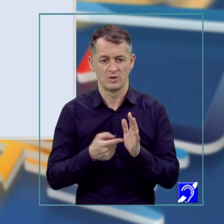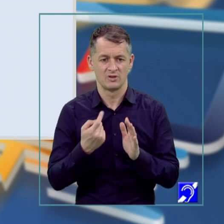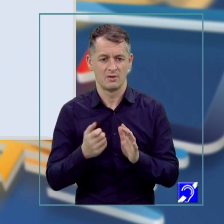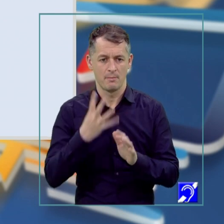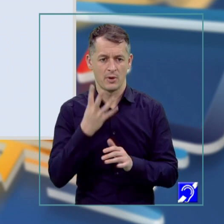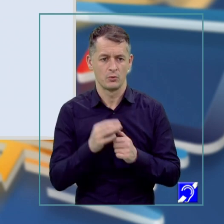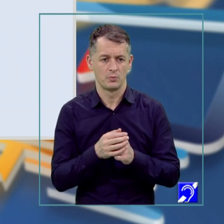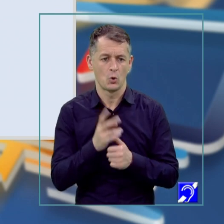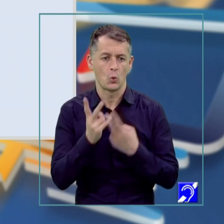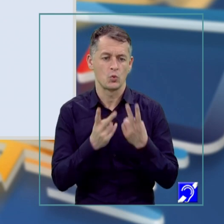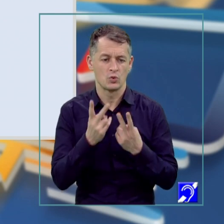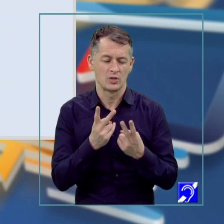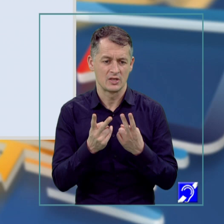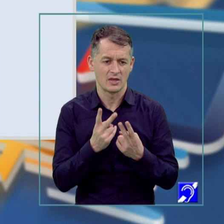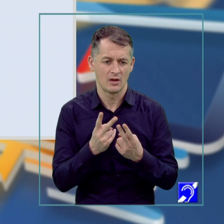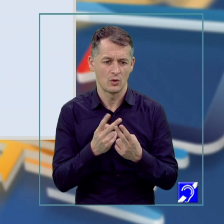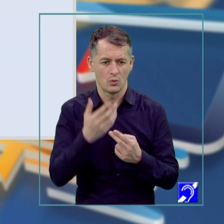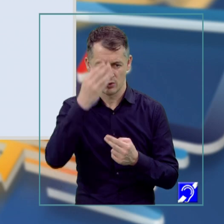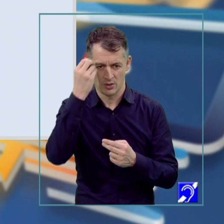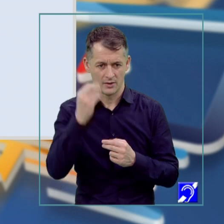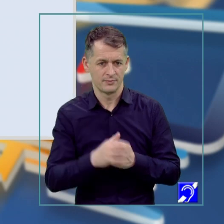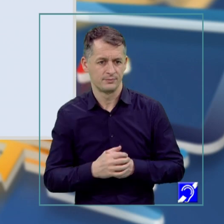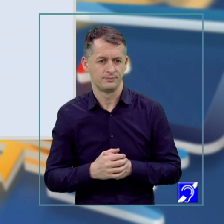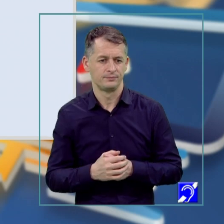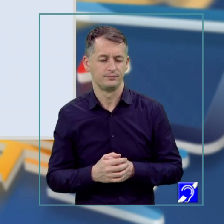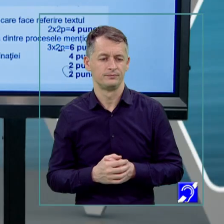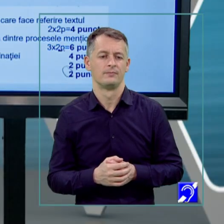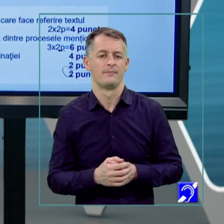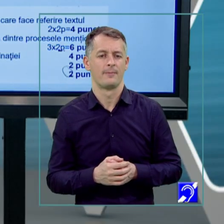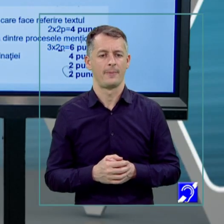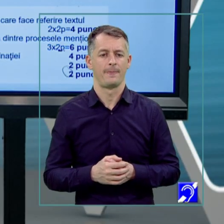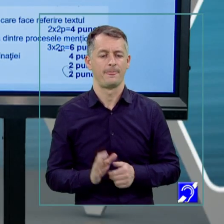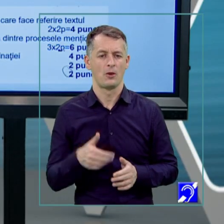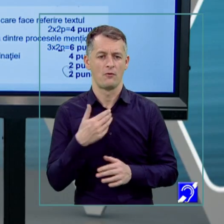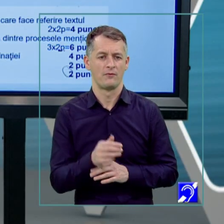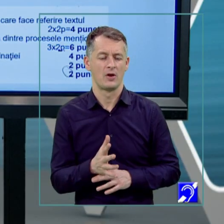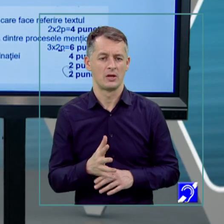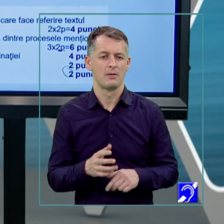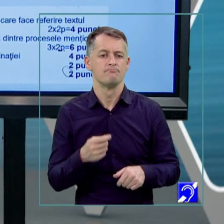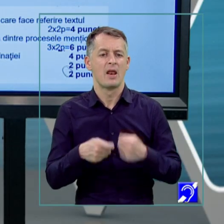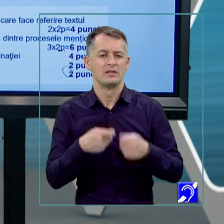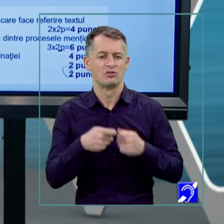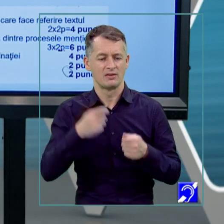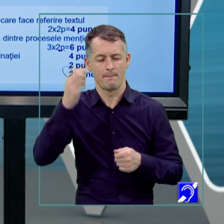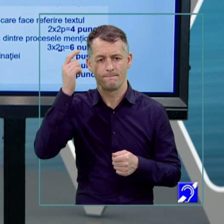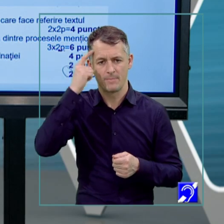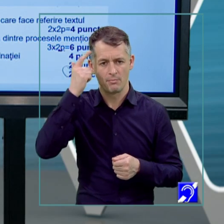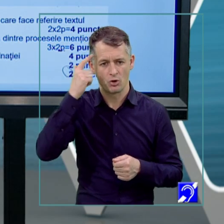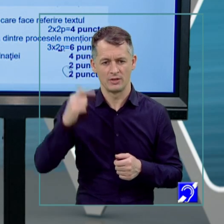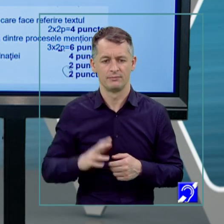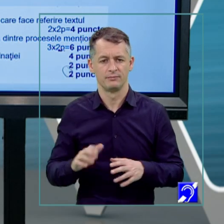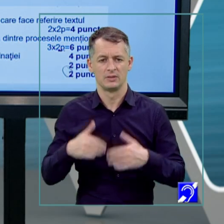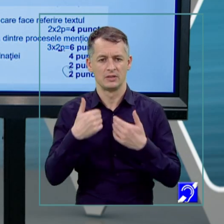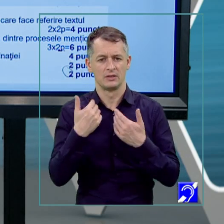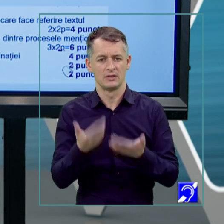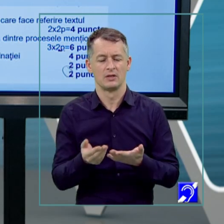uitării. Utilitatea uitării practic se rezumă la faptul că oferă plasticitatea memoriei, lăsând loc